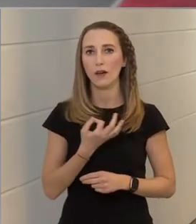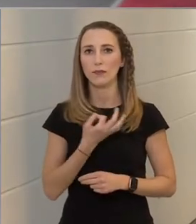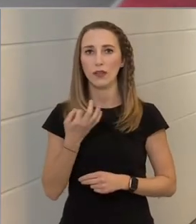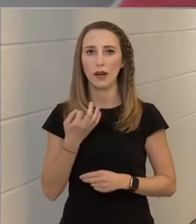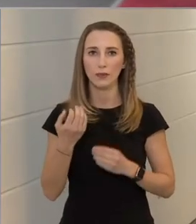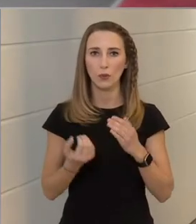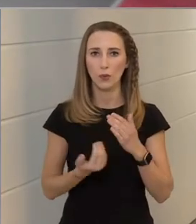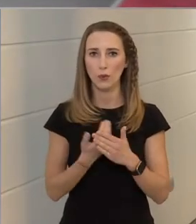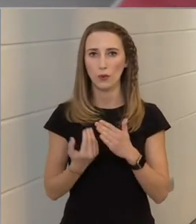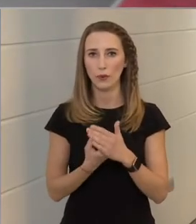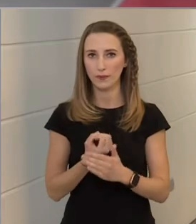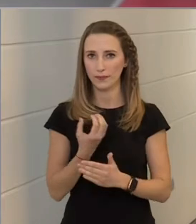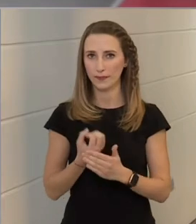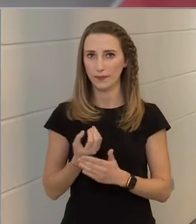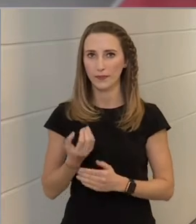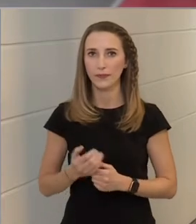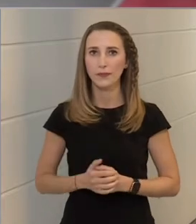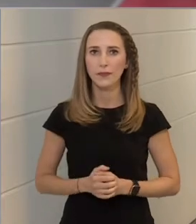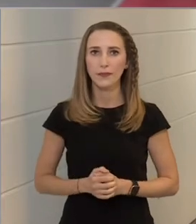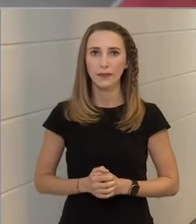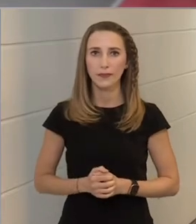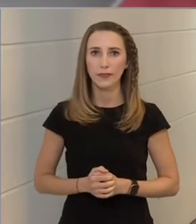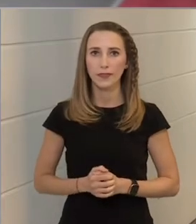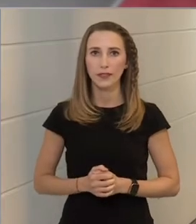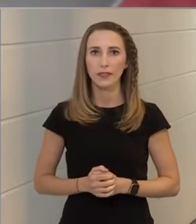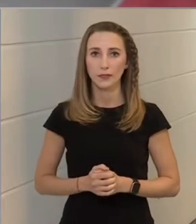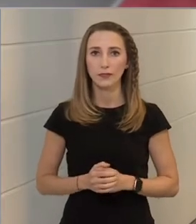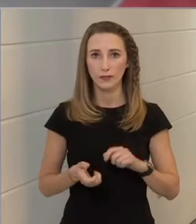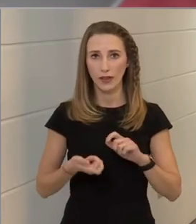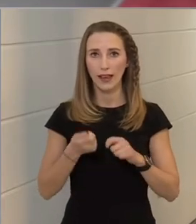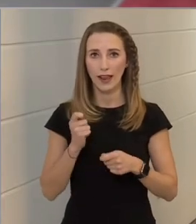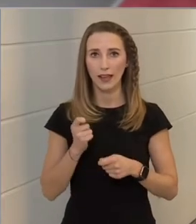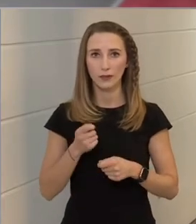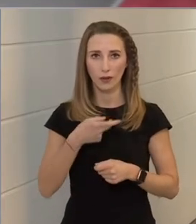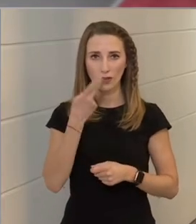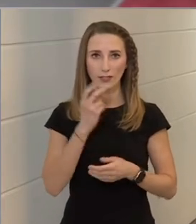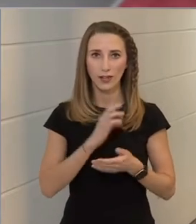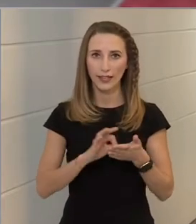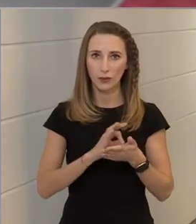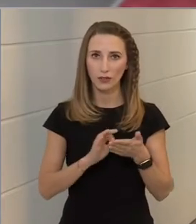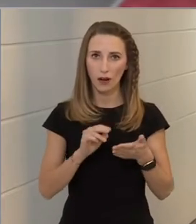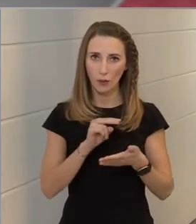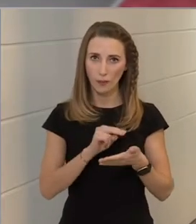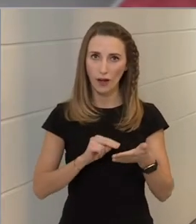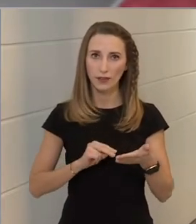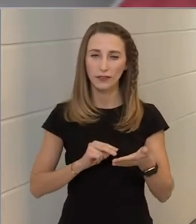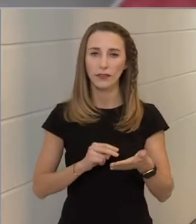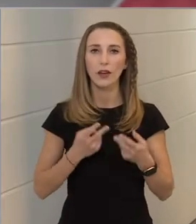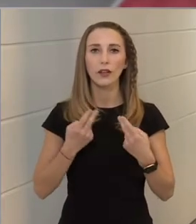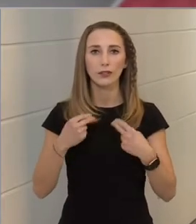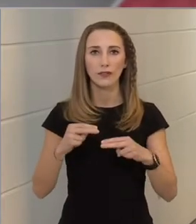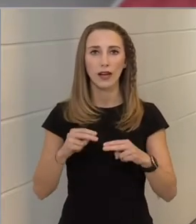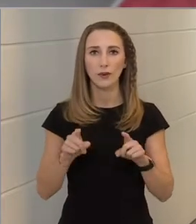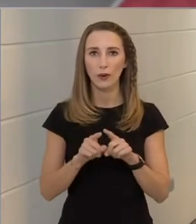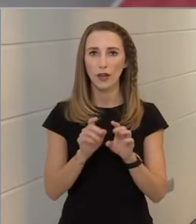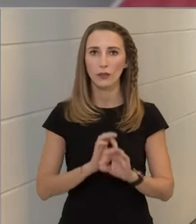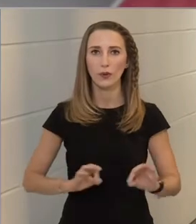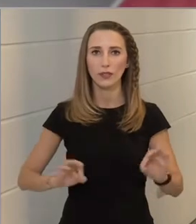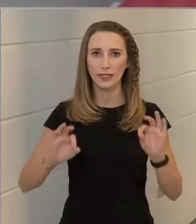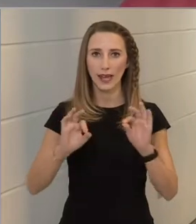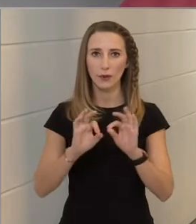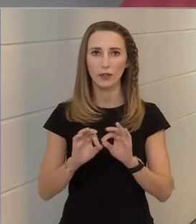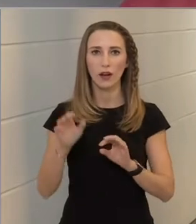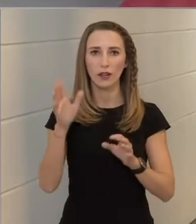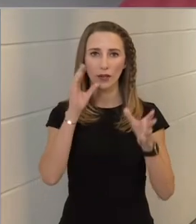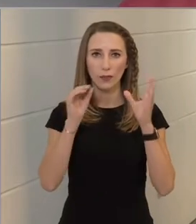napra jelentkeznek, és fellelhetők a szakirodalomban. Továbbá azoknak az országoknak a